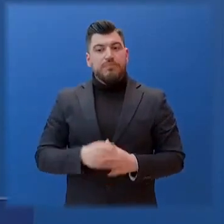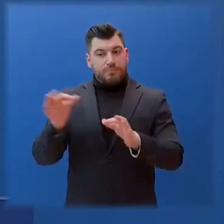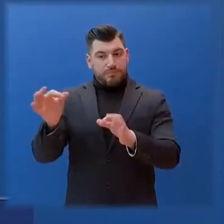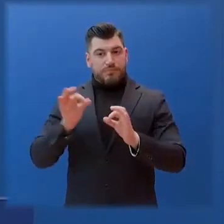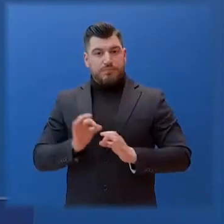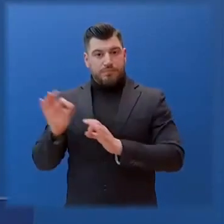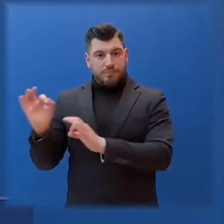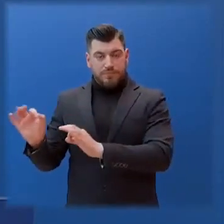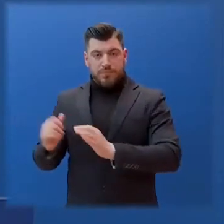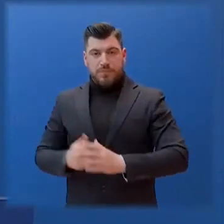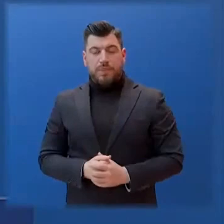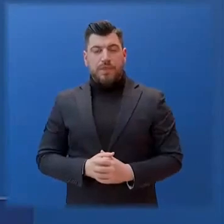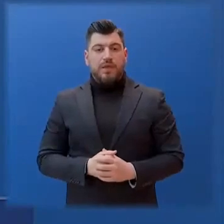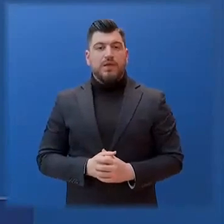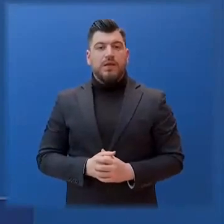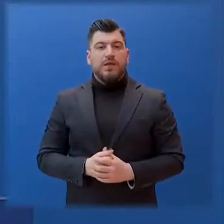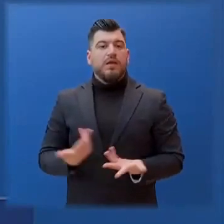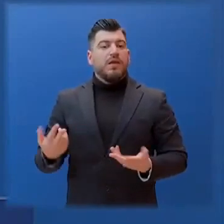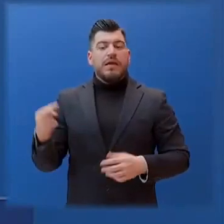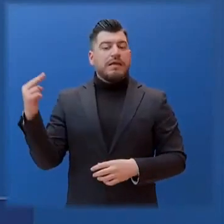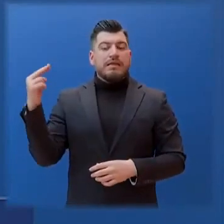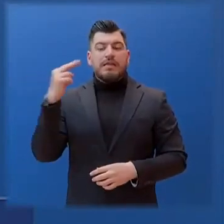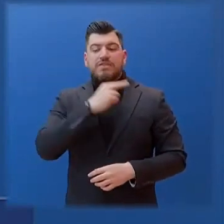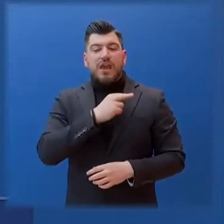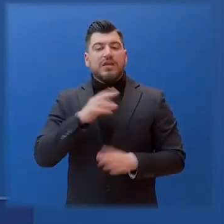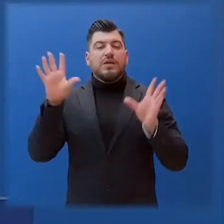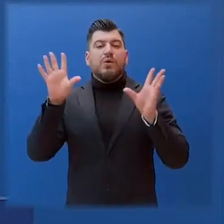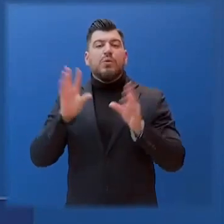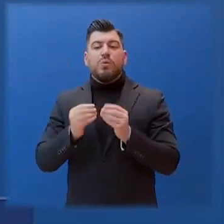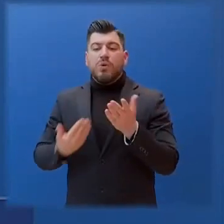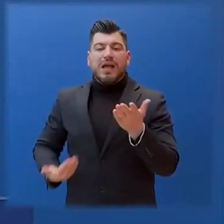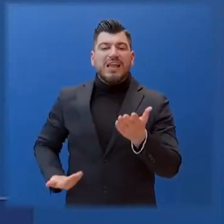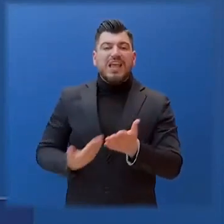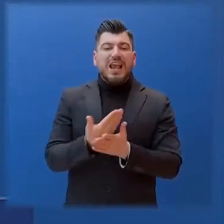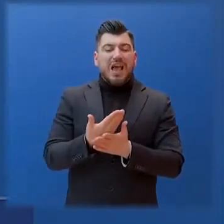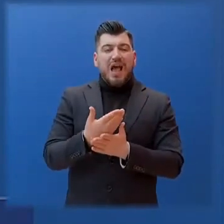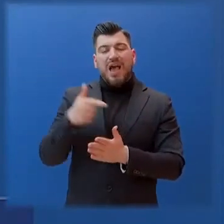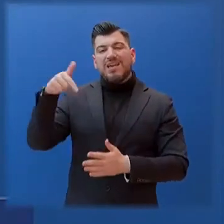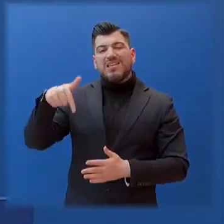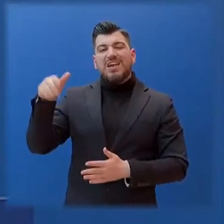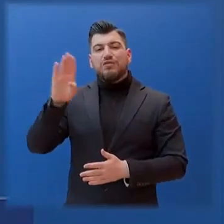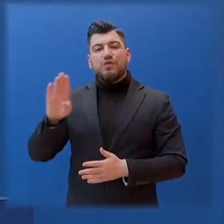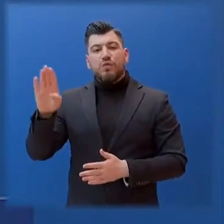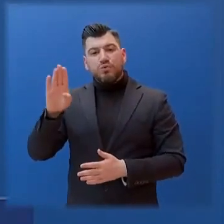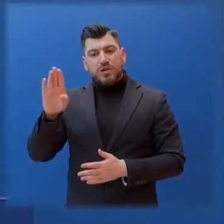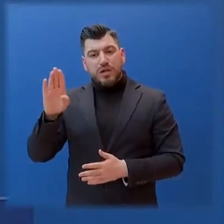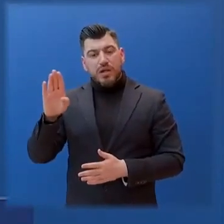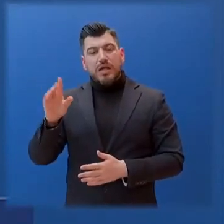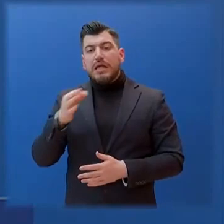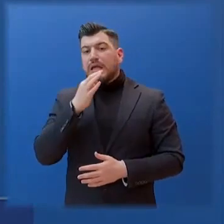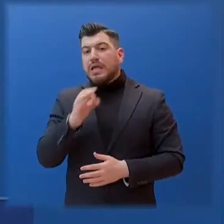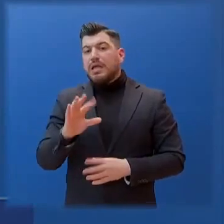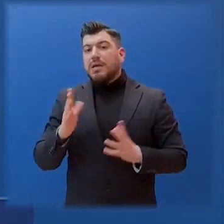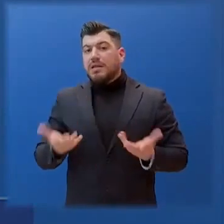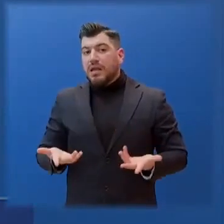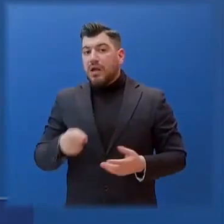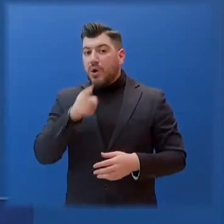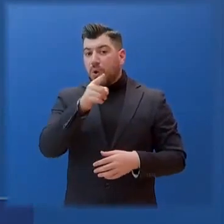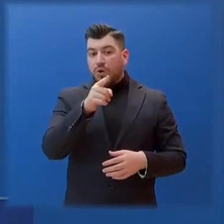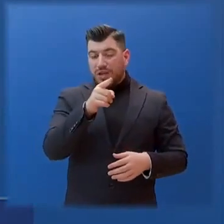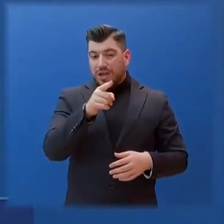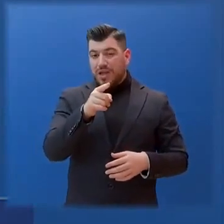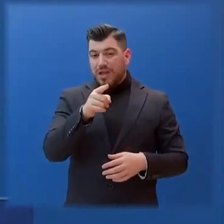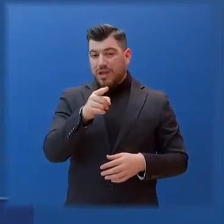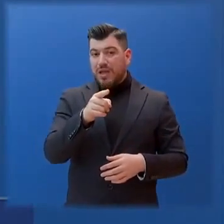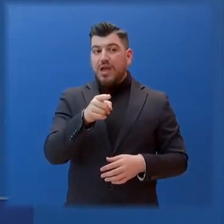γίνει. Πώς τοποθετείται η κυβέρνηση στις καταγγελίες του Γιάννη Βρούτση για τηλεοπτικό πρόσωπο που προσπαθούσε να αποσπάσει χρήματα από το πρόγραμμα